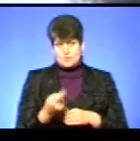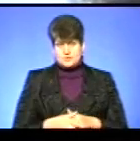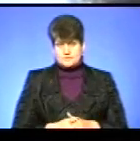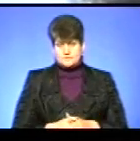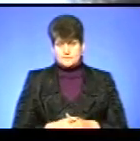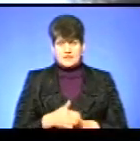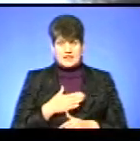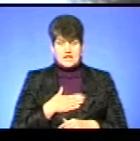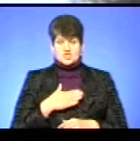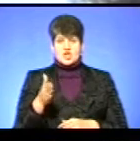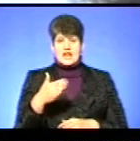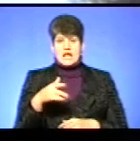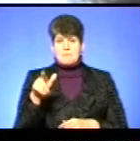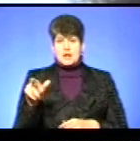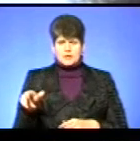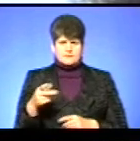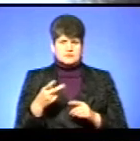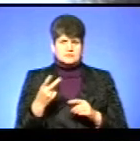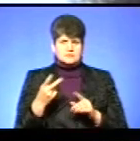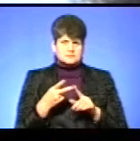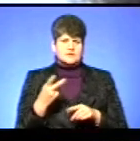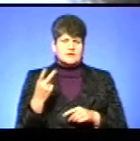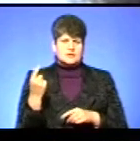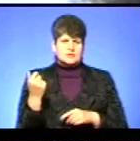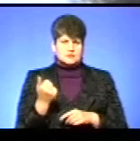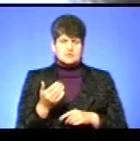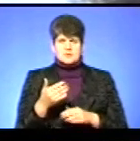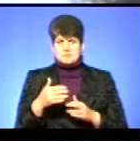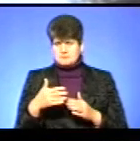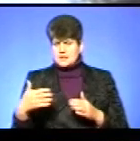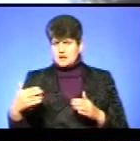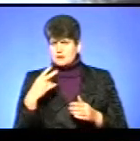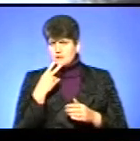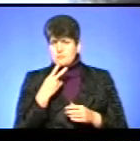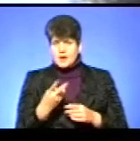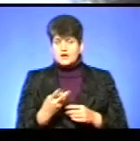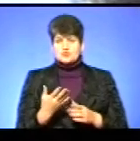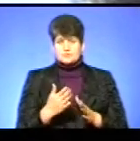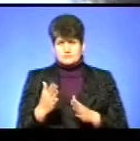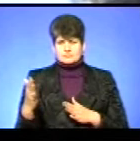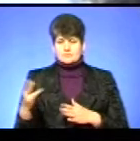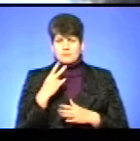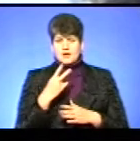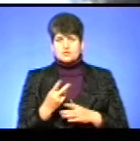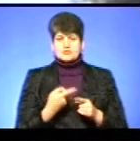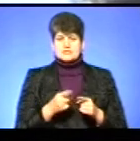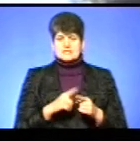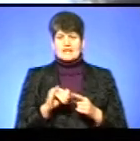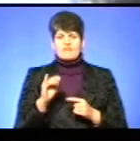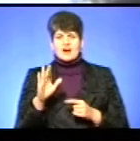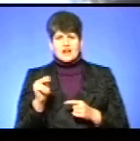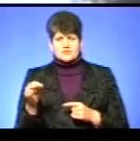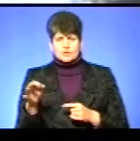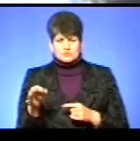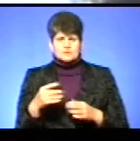Наші рибаки вже другу неділю підряд бачать на Тернопільському озері не тільки це Чистилівські плавні, це Івачівська водойма,